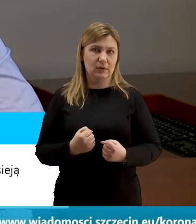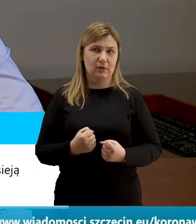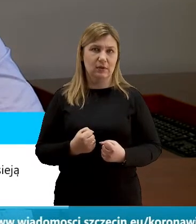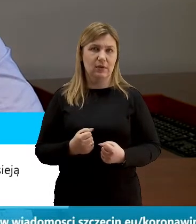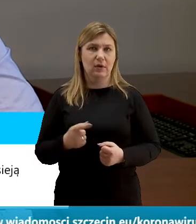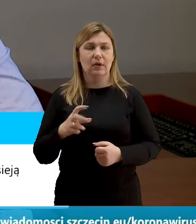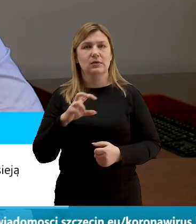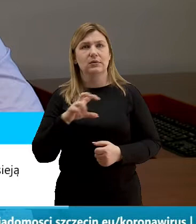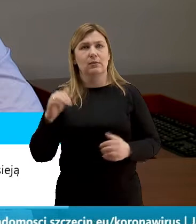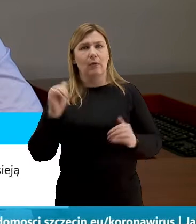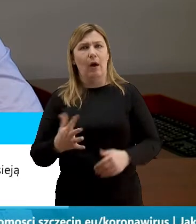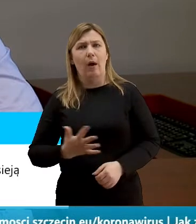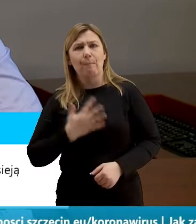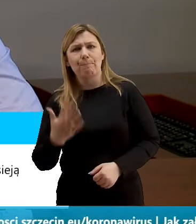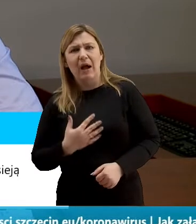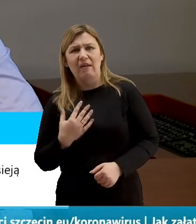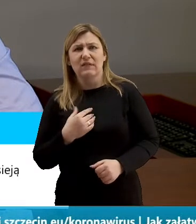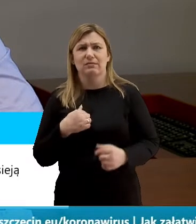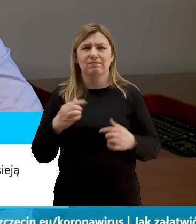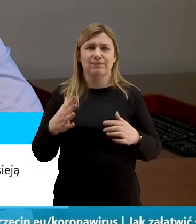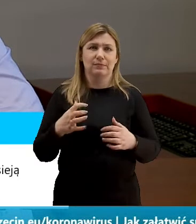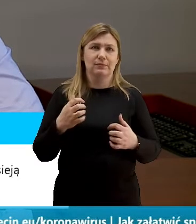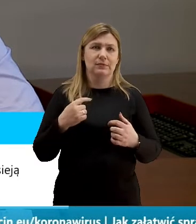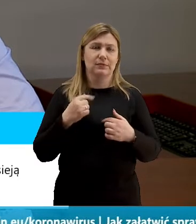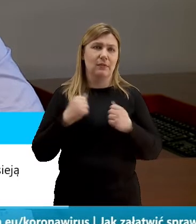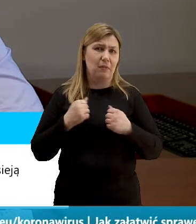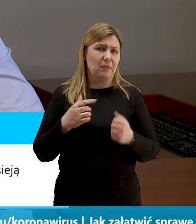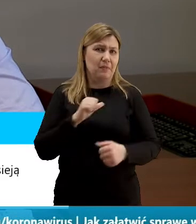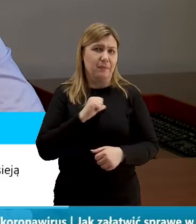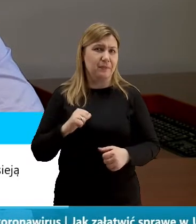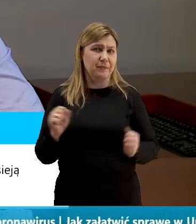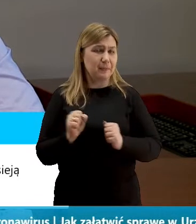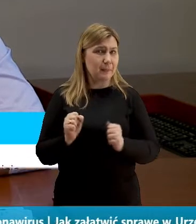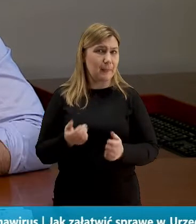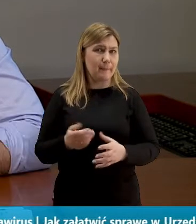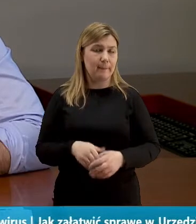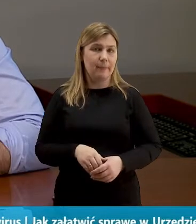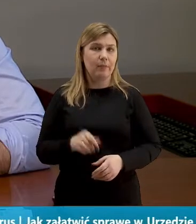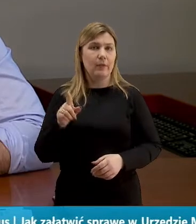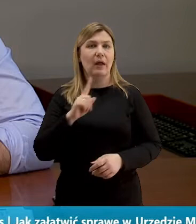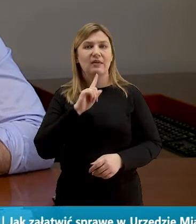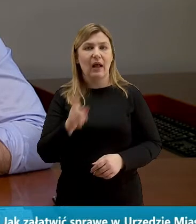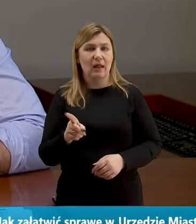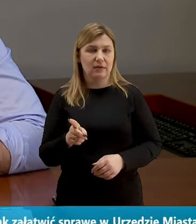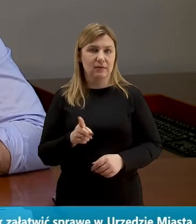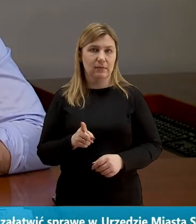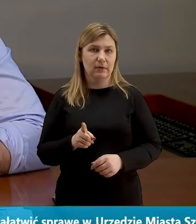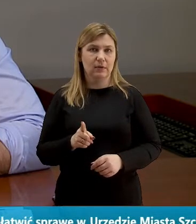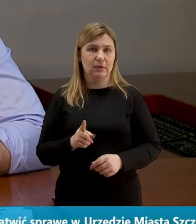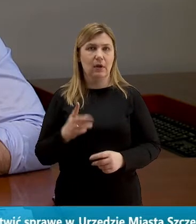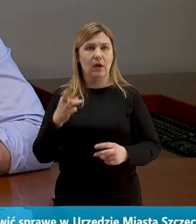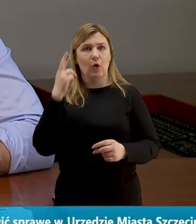lęki może budzić zagrożenie zalecam roztropność